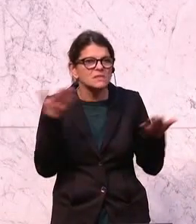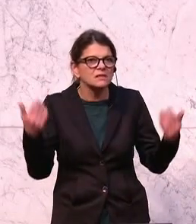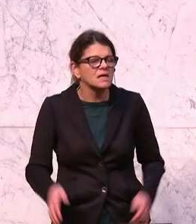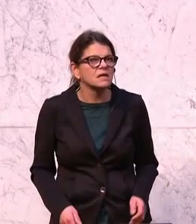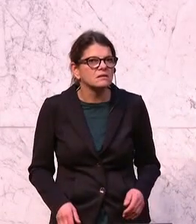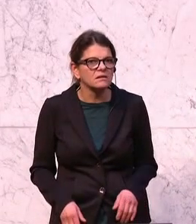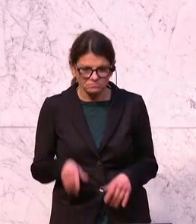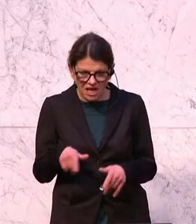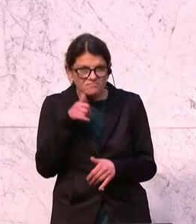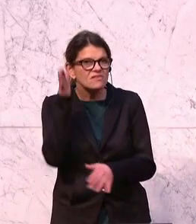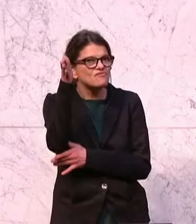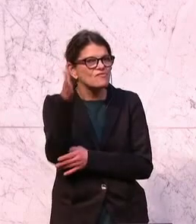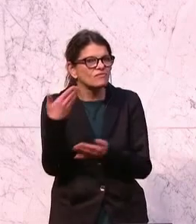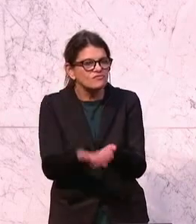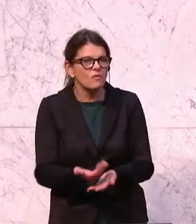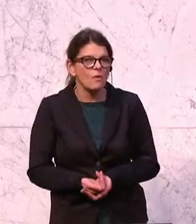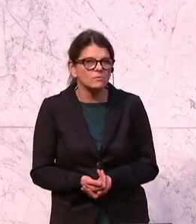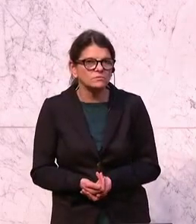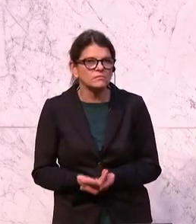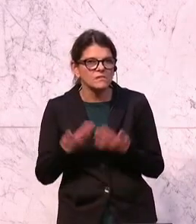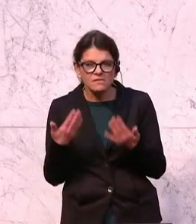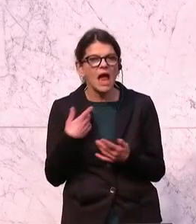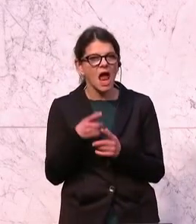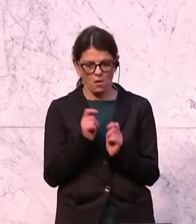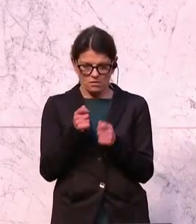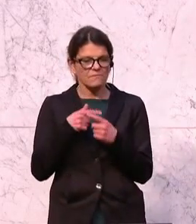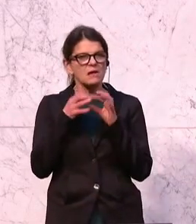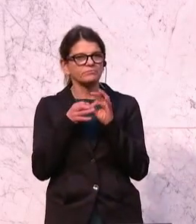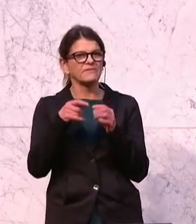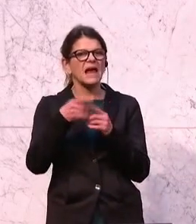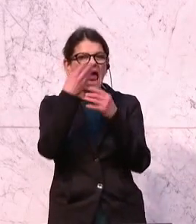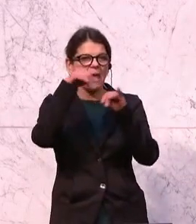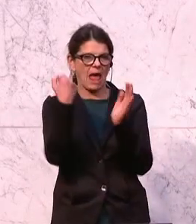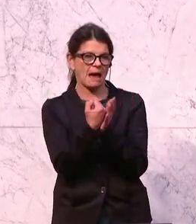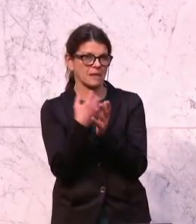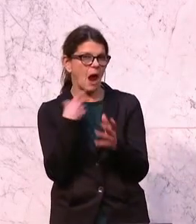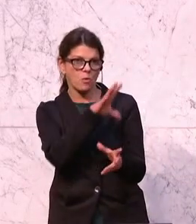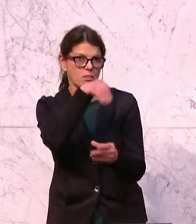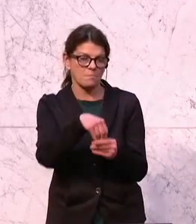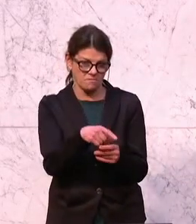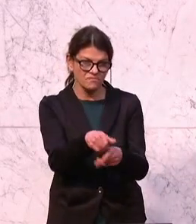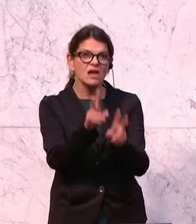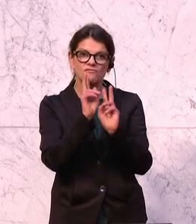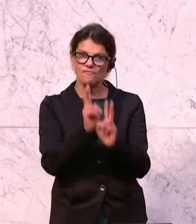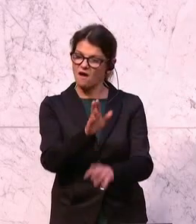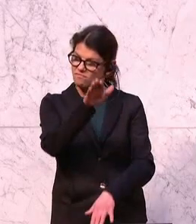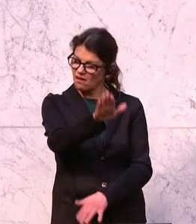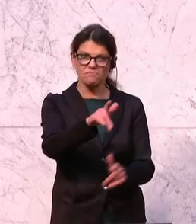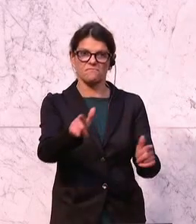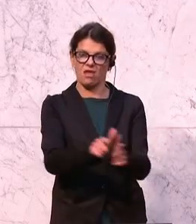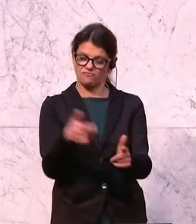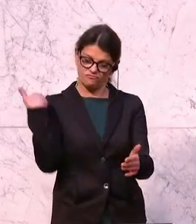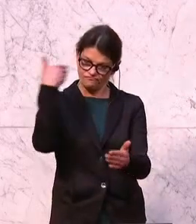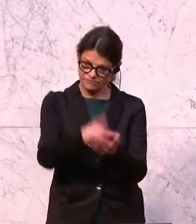die Zukunft sein, weil wir auch den Antrag über das Ehrenamt da drauf haben. Das ist in Wirklichkeit Ihre Leistung